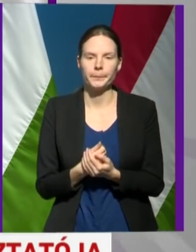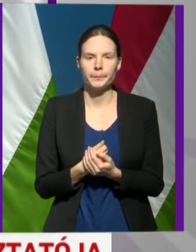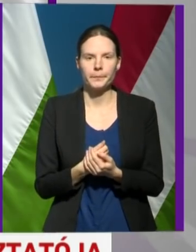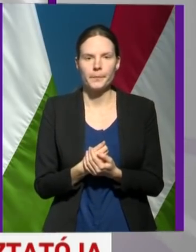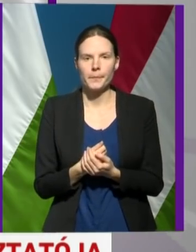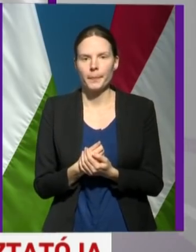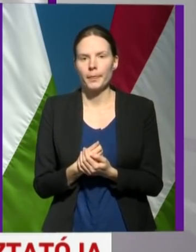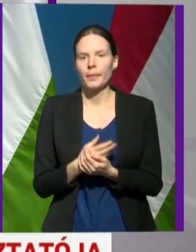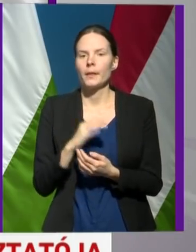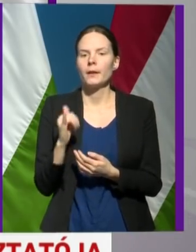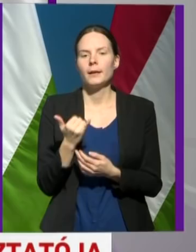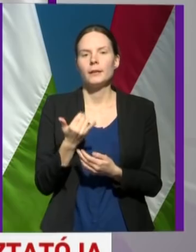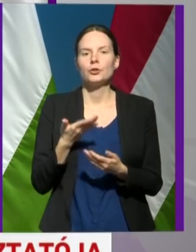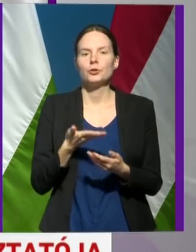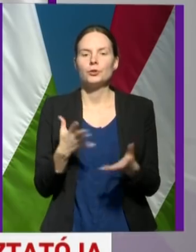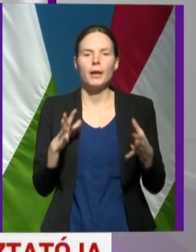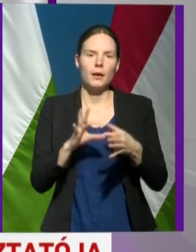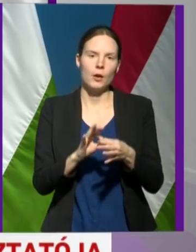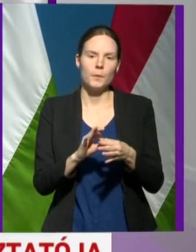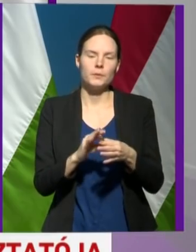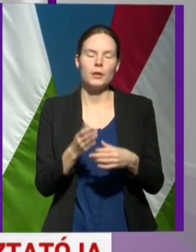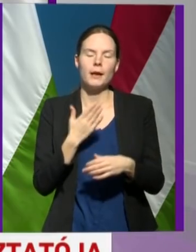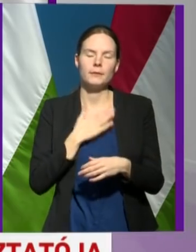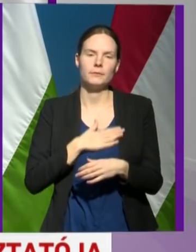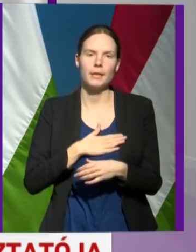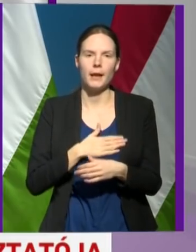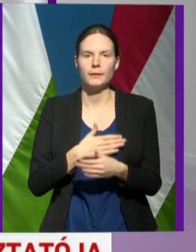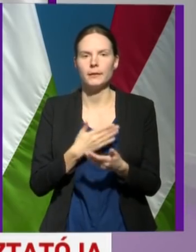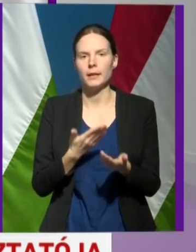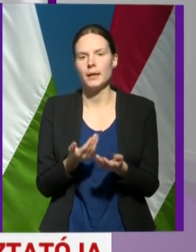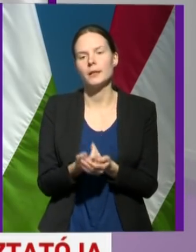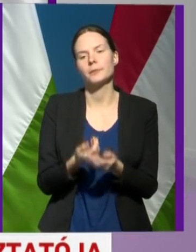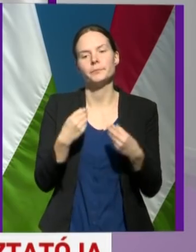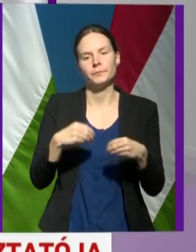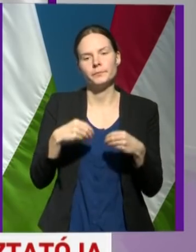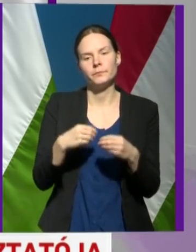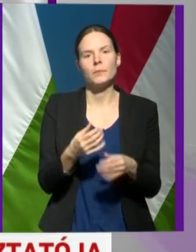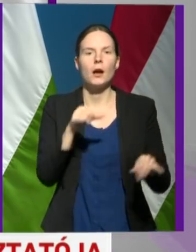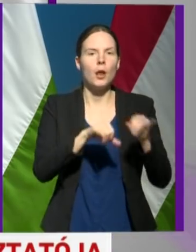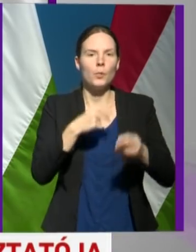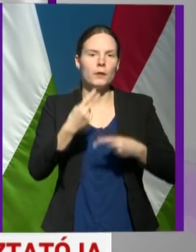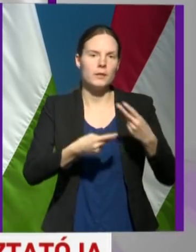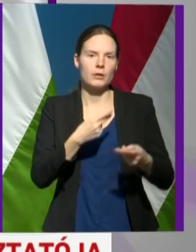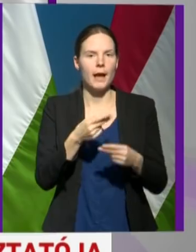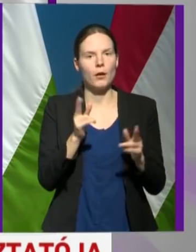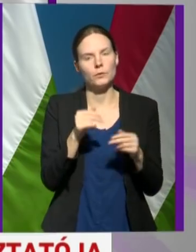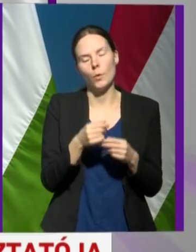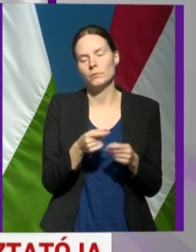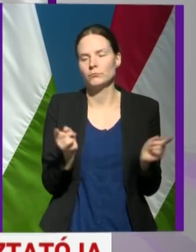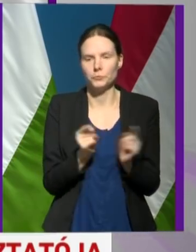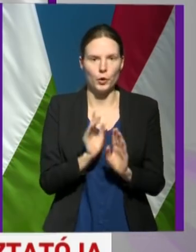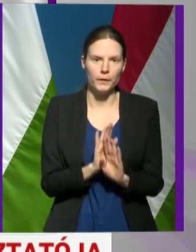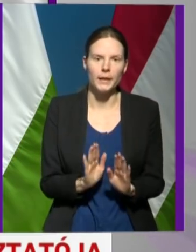És akkor ennek kapcsán szeretnék beszélni a laborvizsgálatokról röviden.